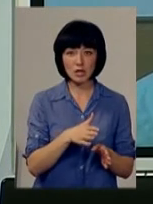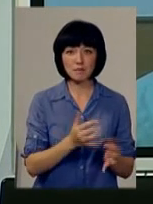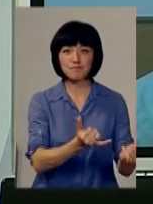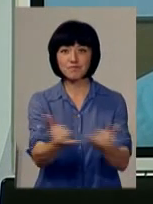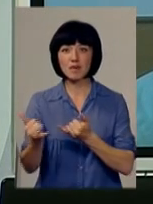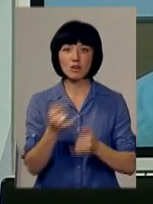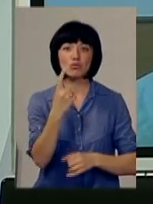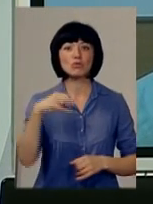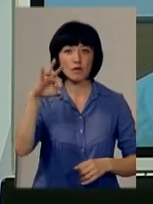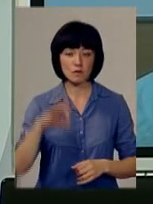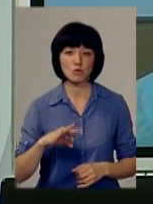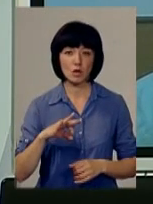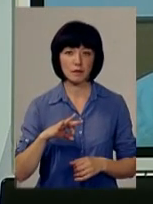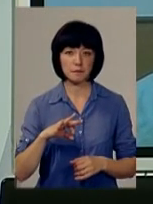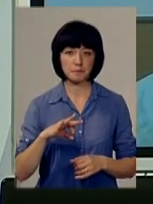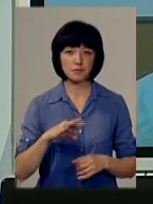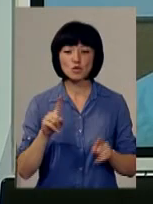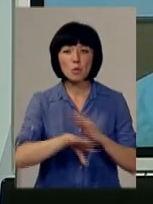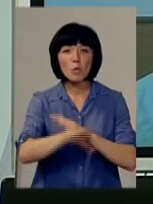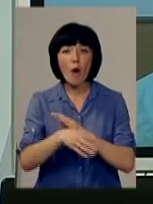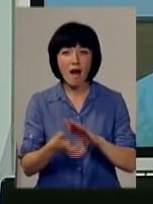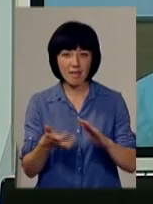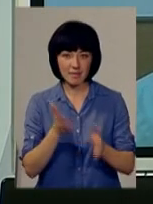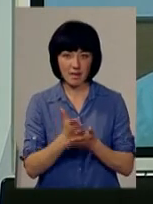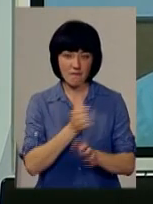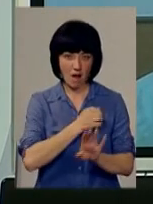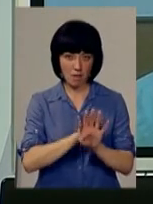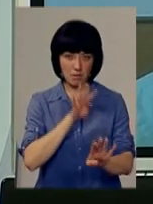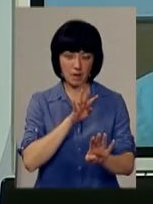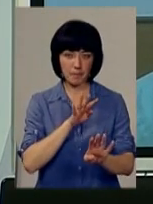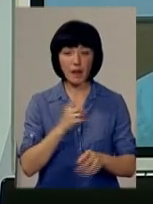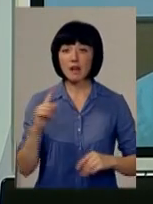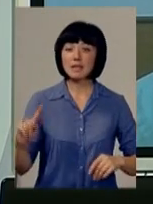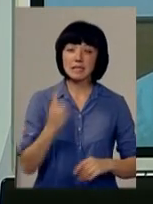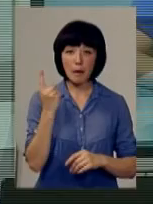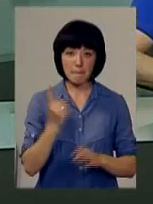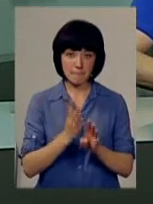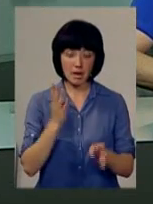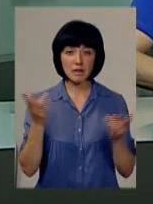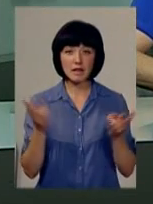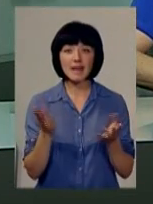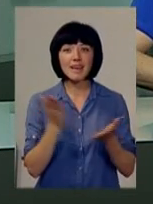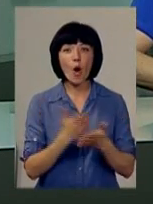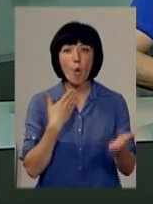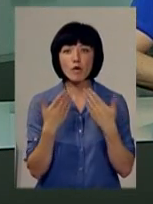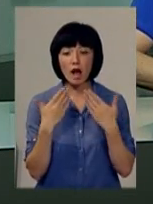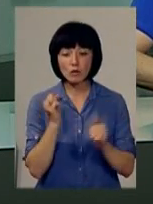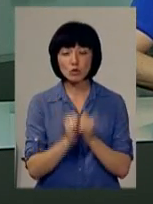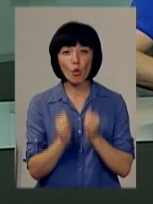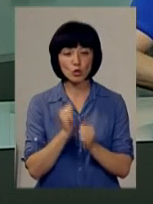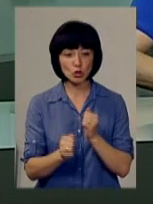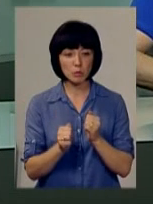всі ті прогалини, які є в армії. Насамперед, в нас є комунікація, і з